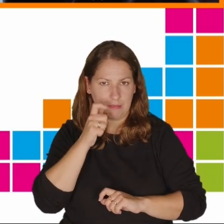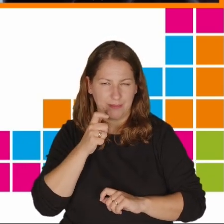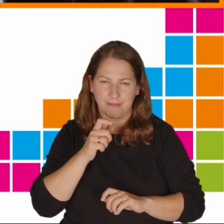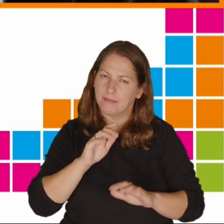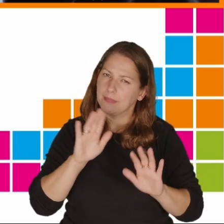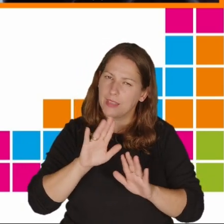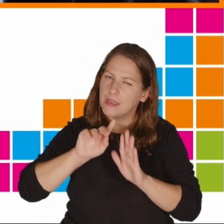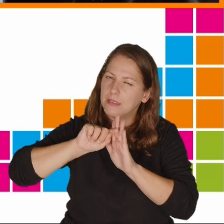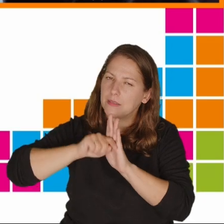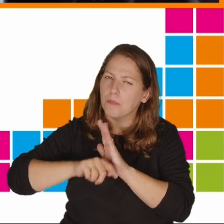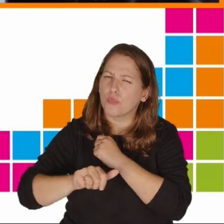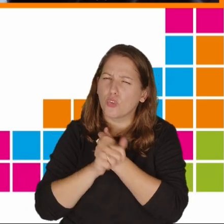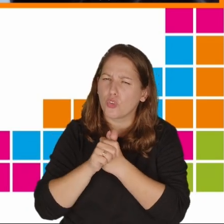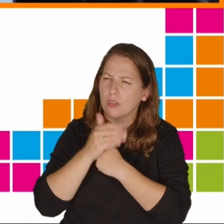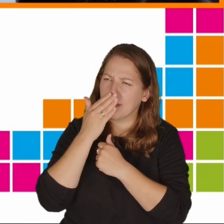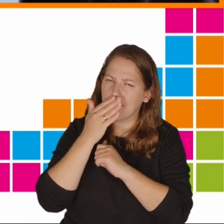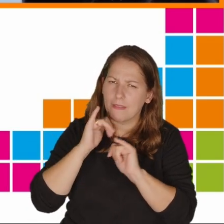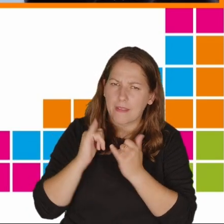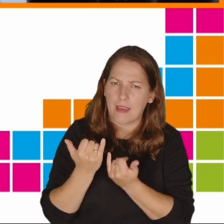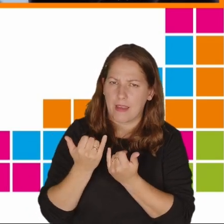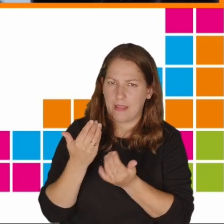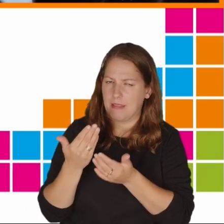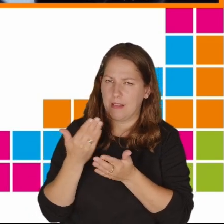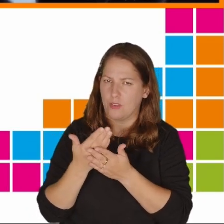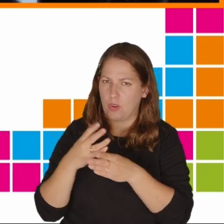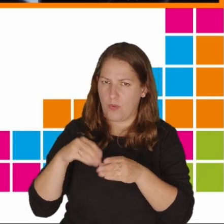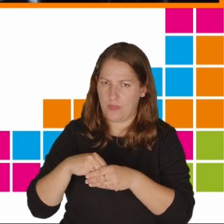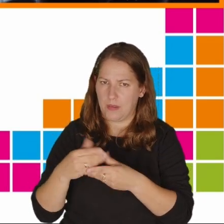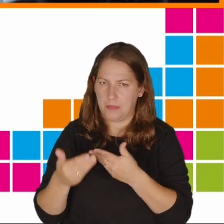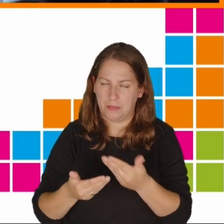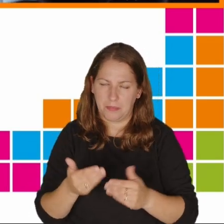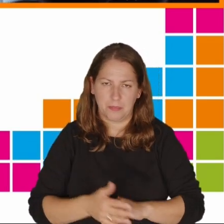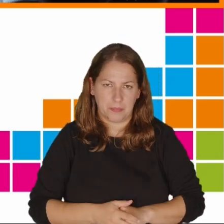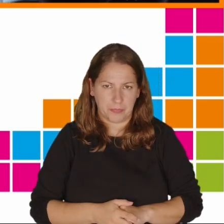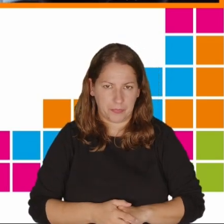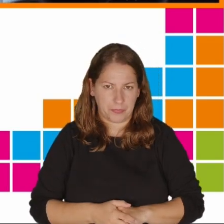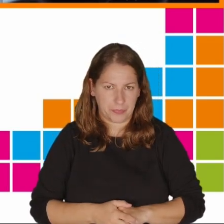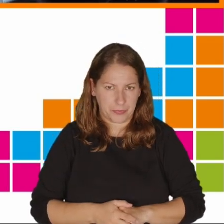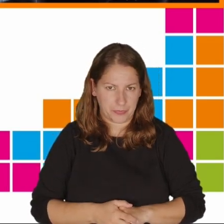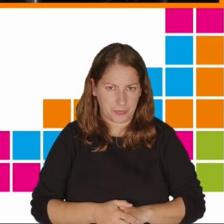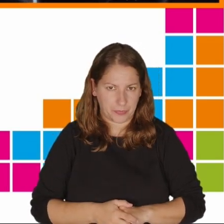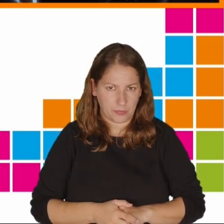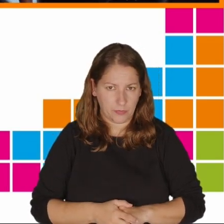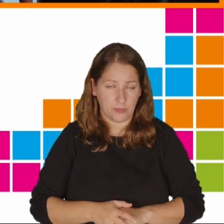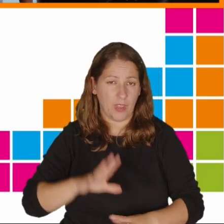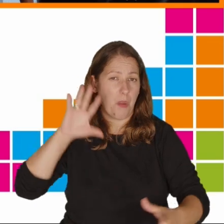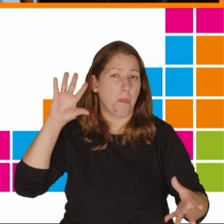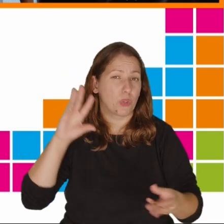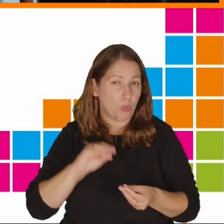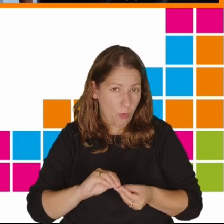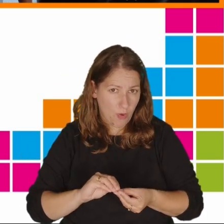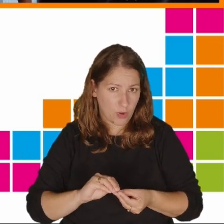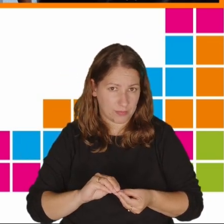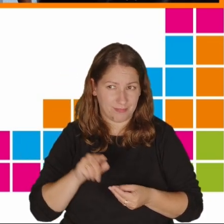przyczyny i zwiększyć świadomość, jakie zjawiska stały u podstaw takich wyników. Podsumowując